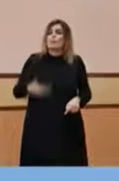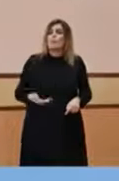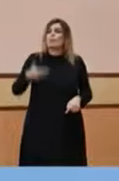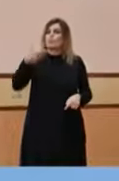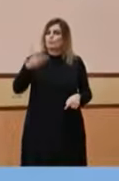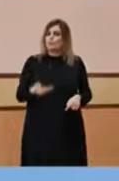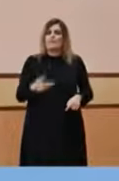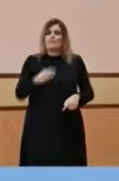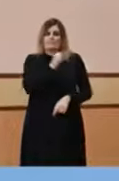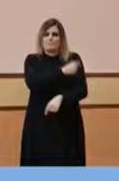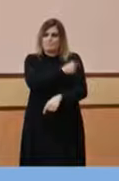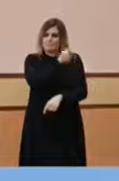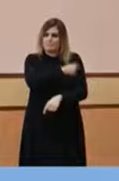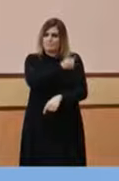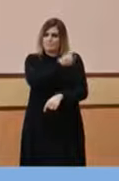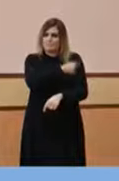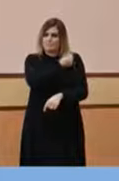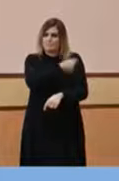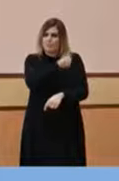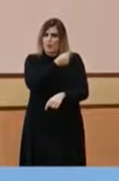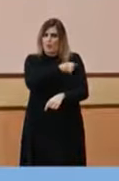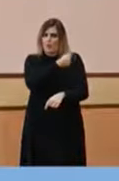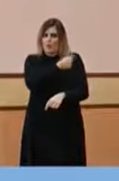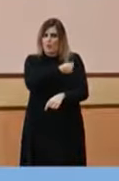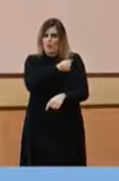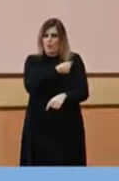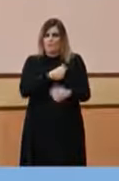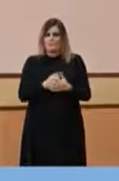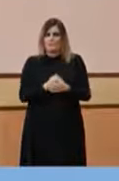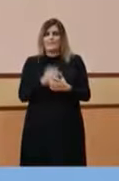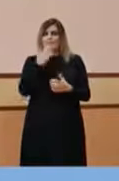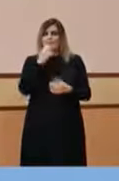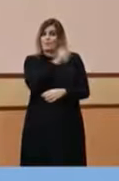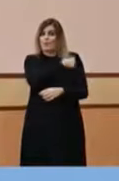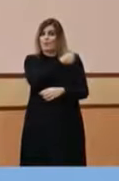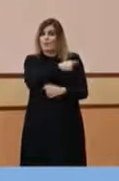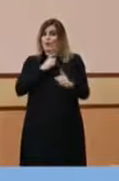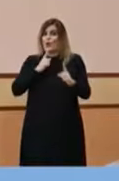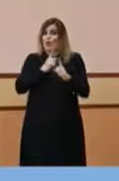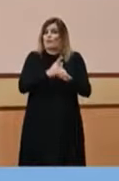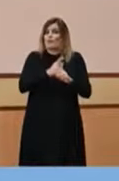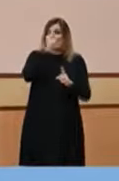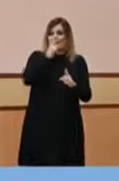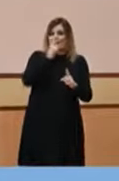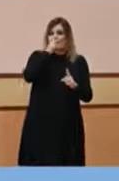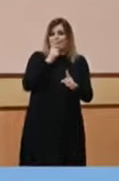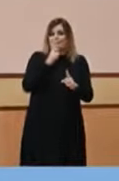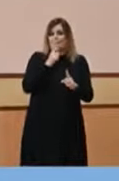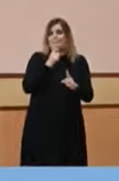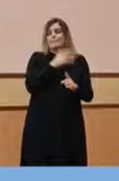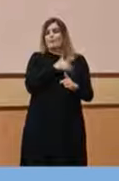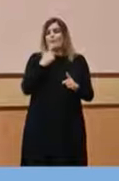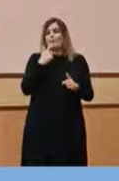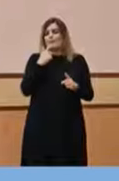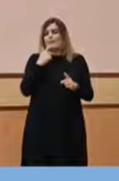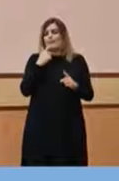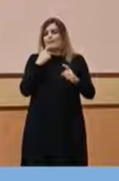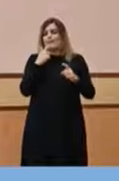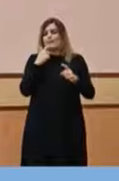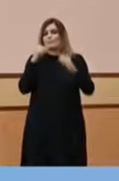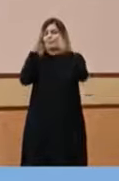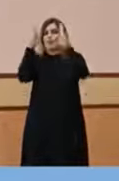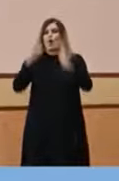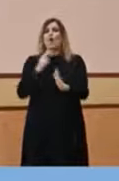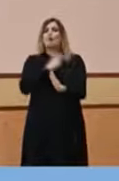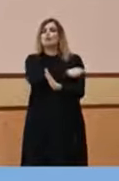de la grip i Covid, perquè si vacunem contra la grip hem vist que reduirem hospitalitzacions i mortalitat